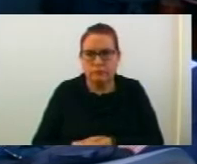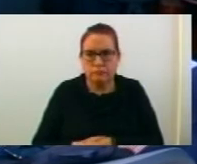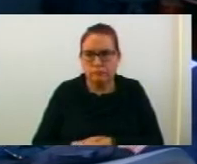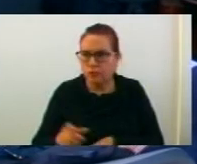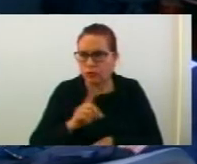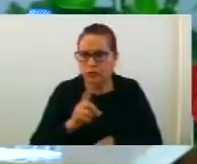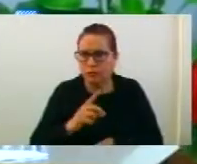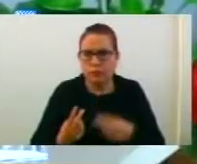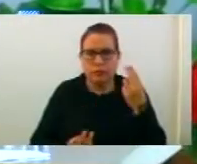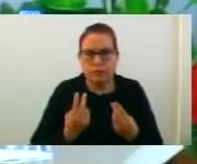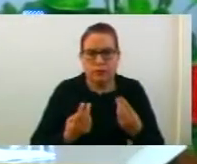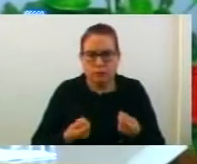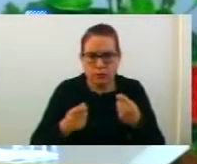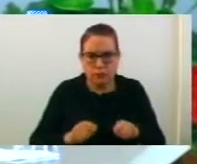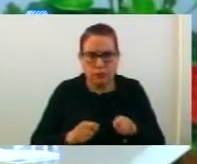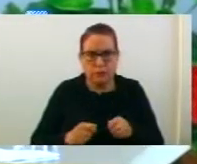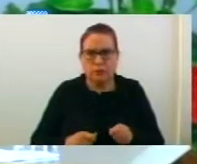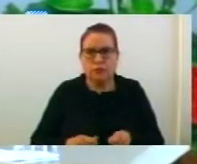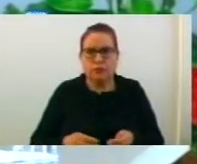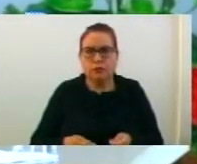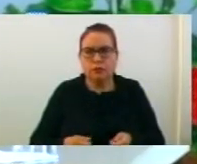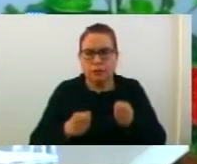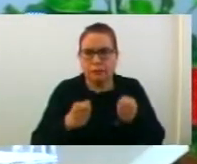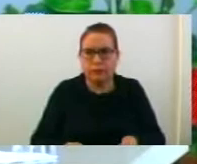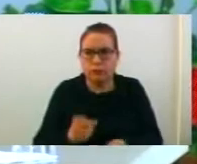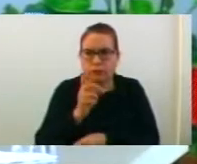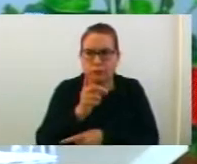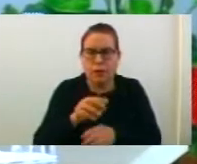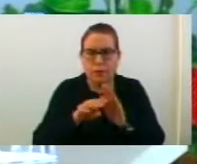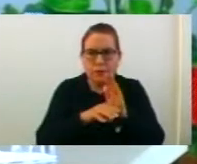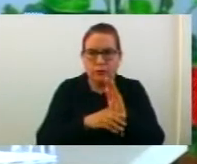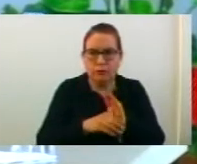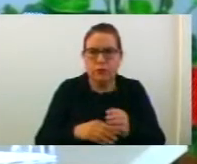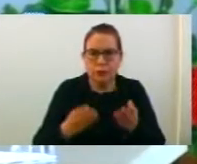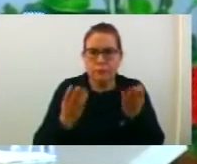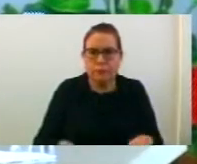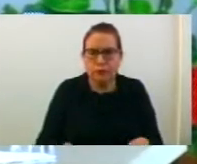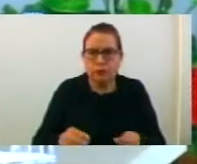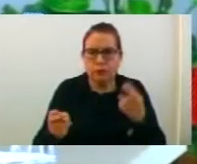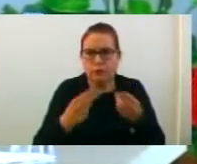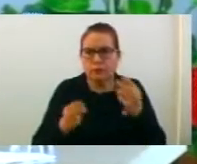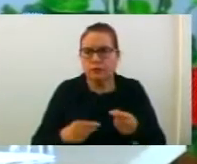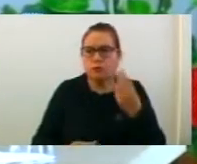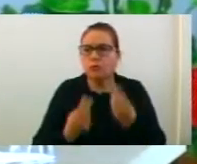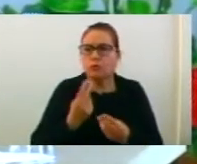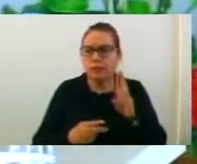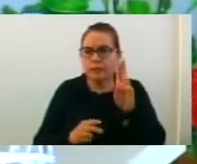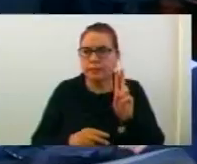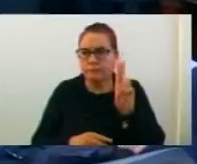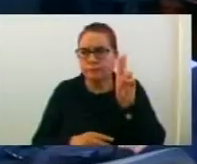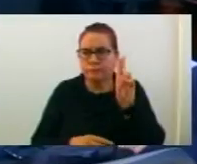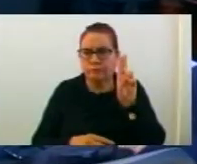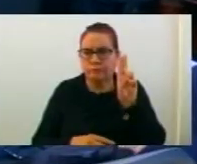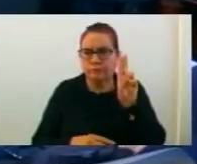Доколко нико не ба разбор, го заключвам претрасът и предлог програмата со предлога от Комисията я ставам на глас на кое е за,